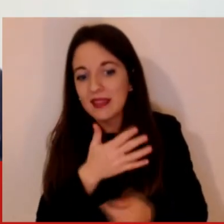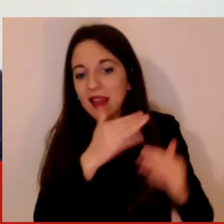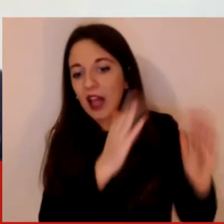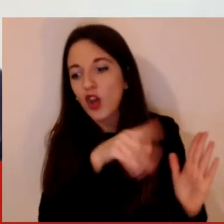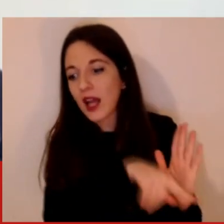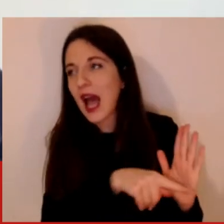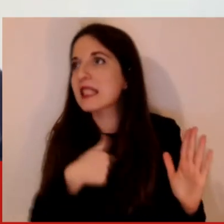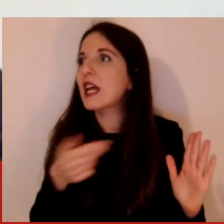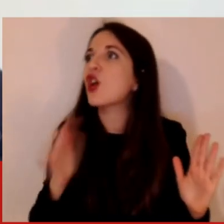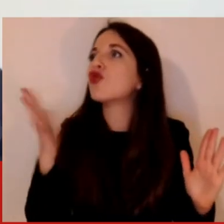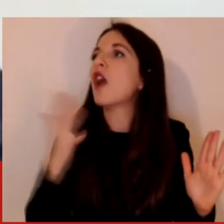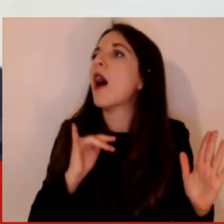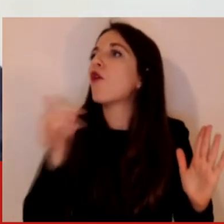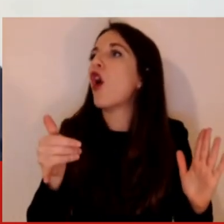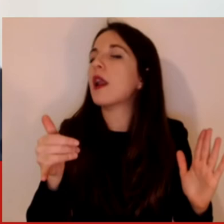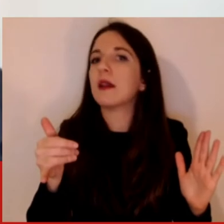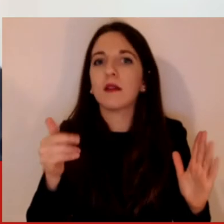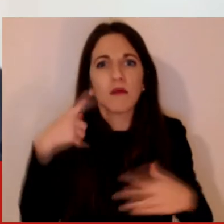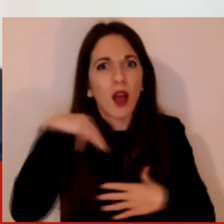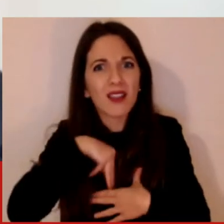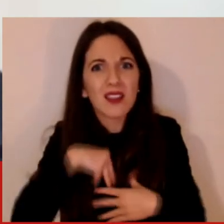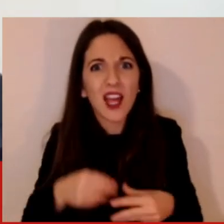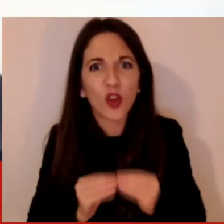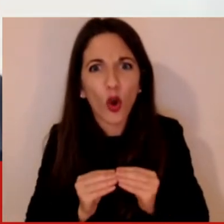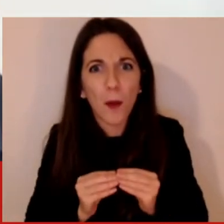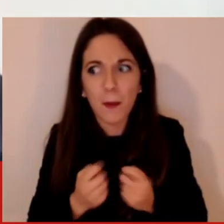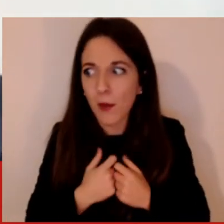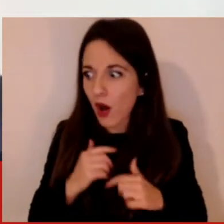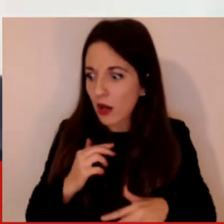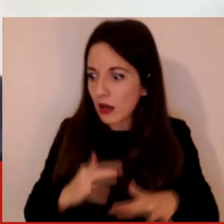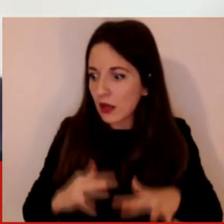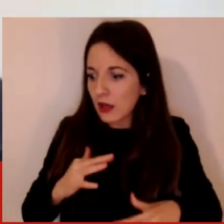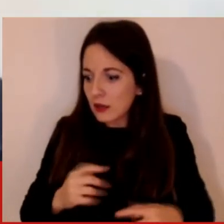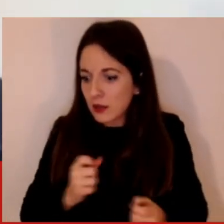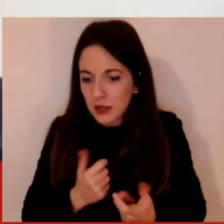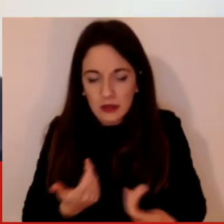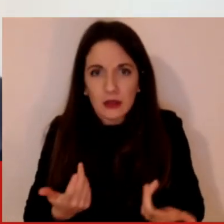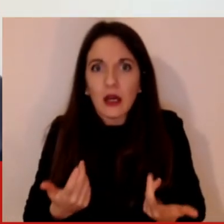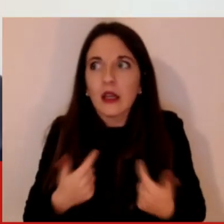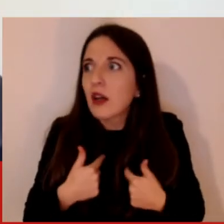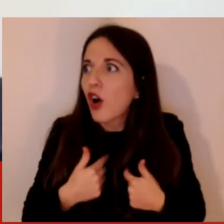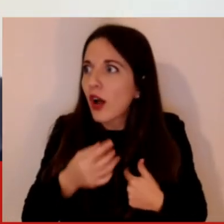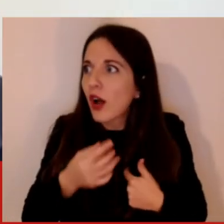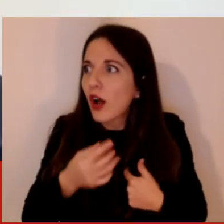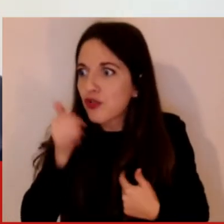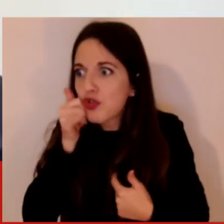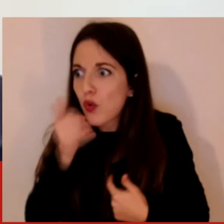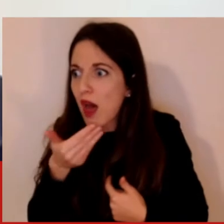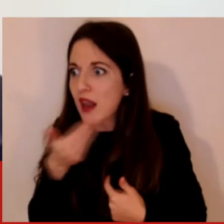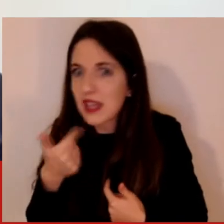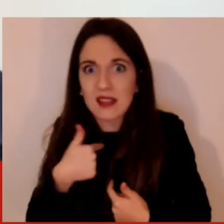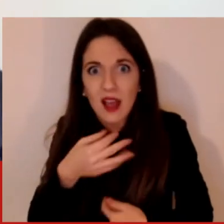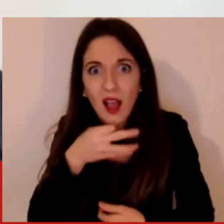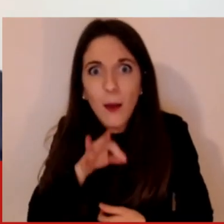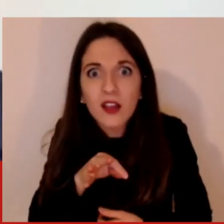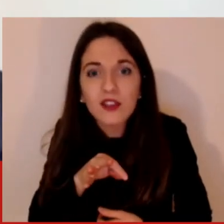Stranamente la vita, non so se sono in grado di portare avanti la mia giornata, lì è dove secondo me si sente di